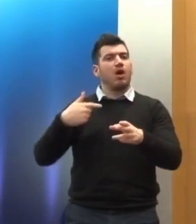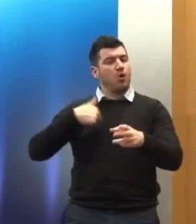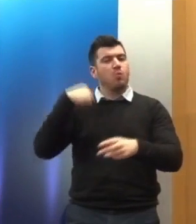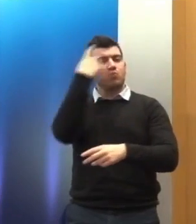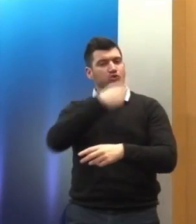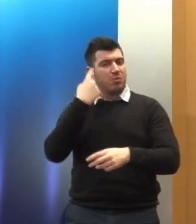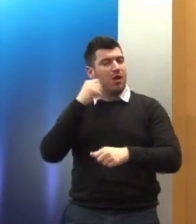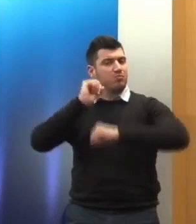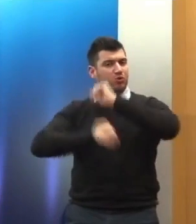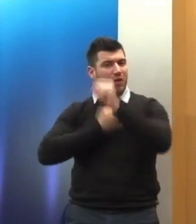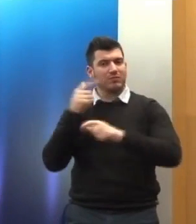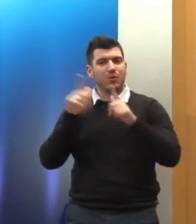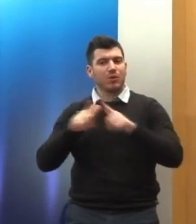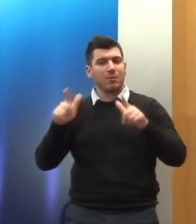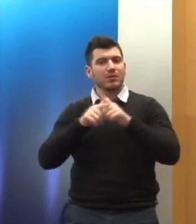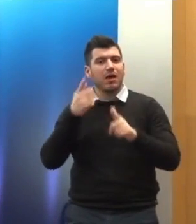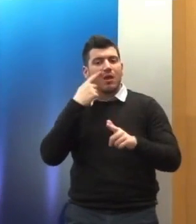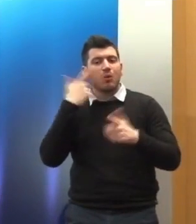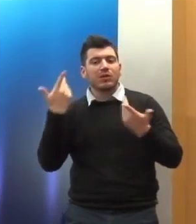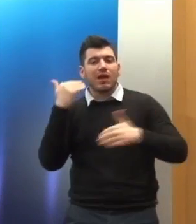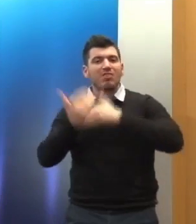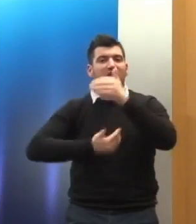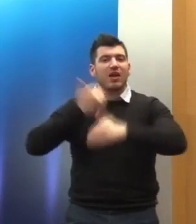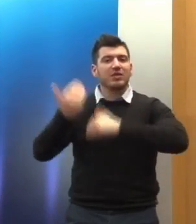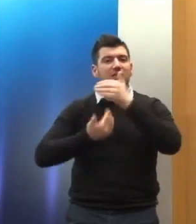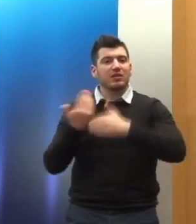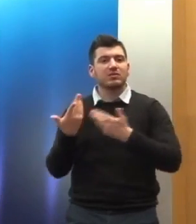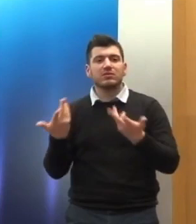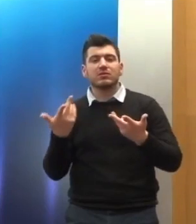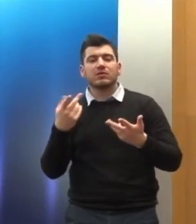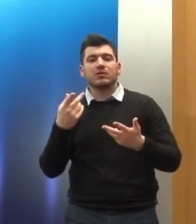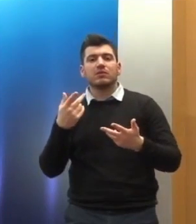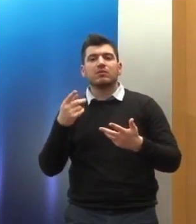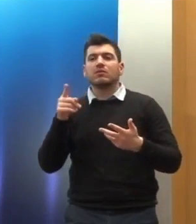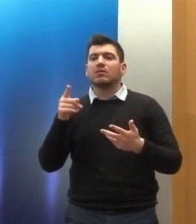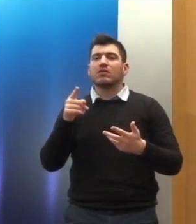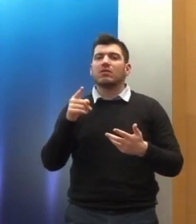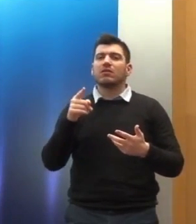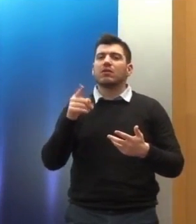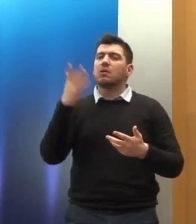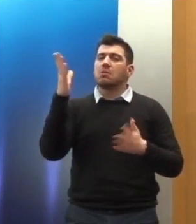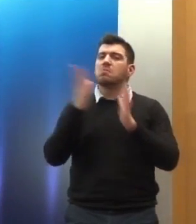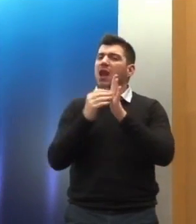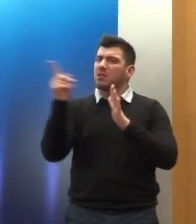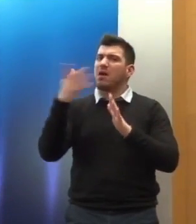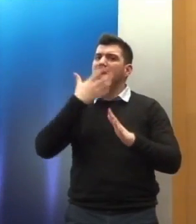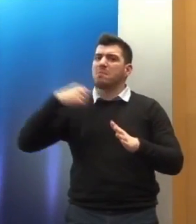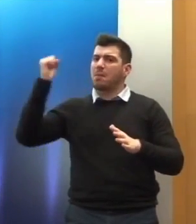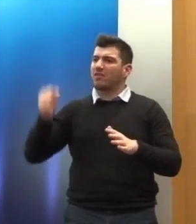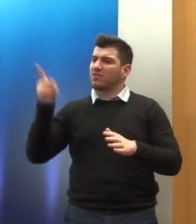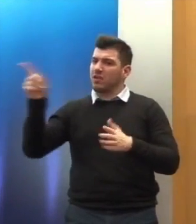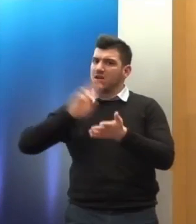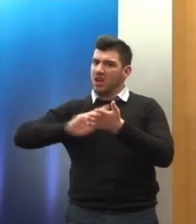λίγο τα όρια αυτής της διαδικασίας, στέλνοντας ακόμη και ζητήματα που αφορούσαν ρητορική μίσους από ο Μητροπολίτης στον Ισαγγελέα και